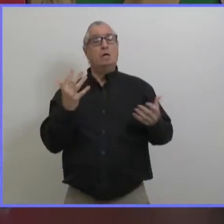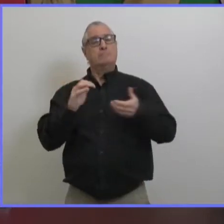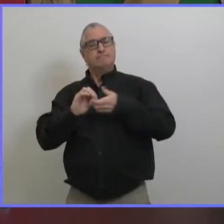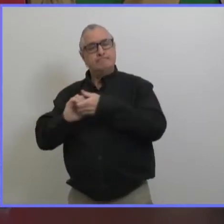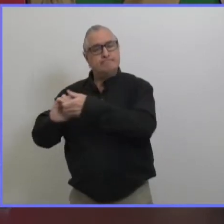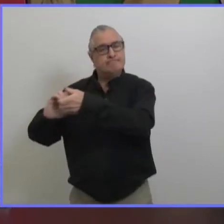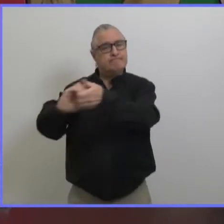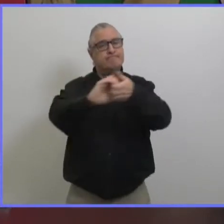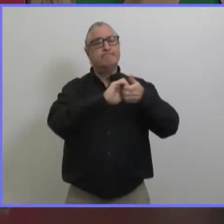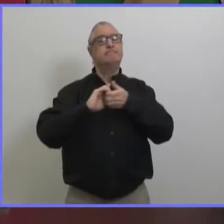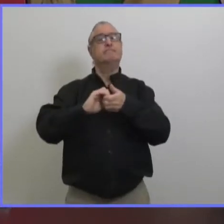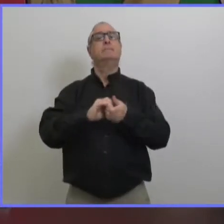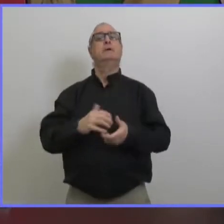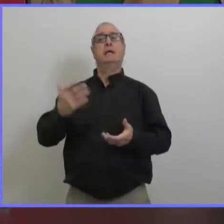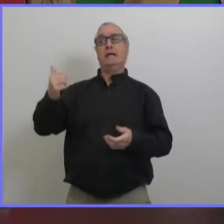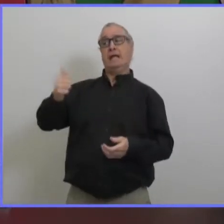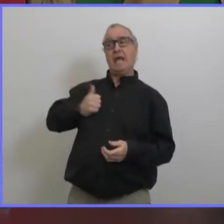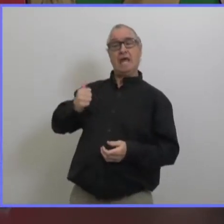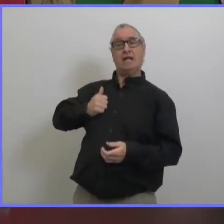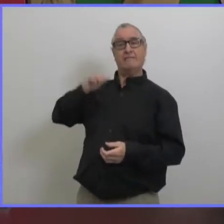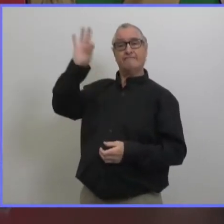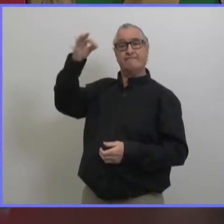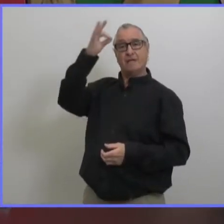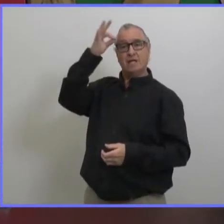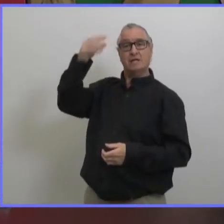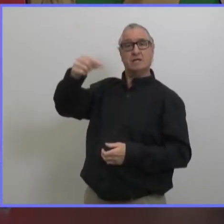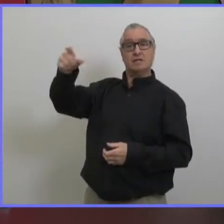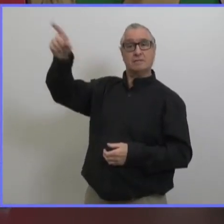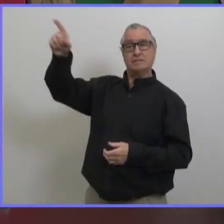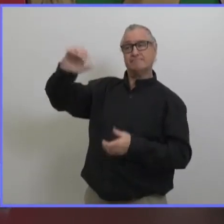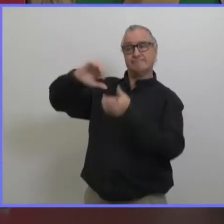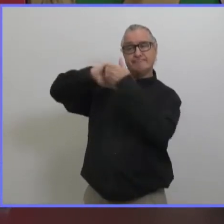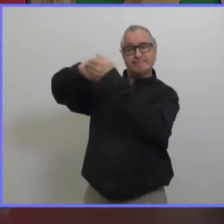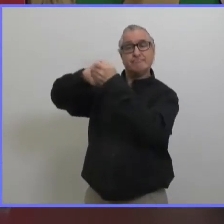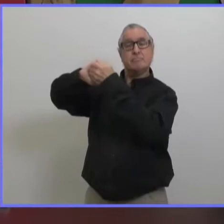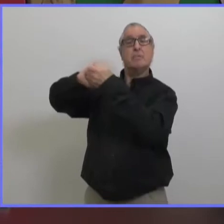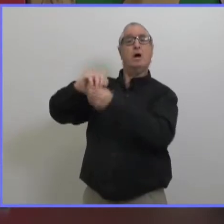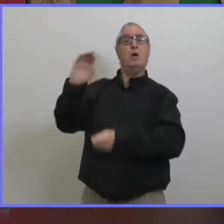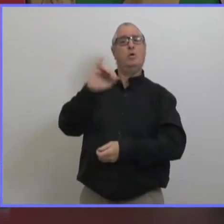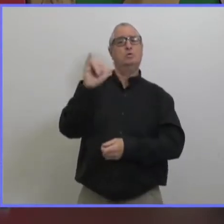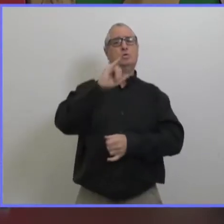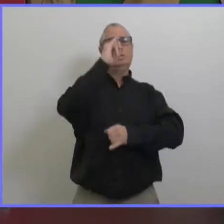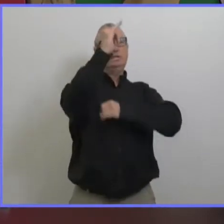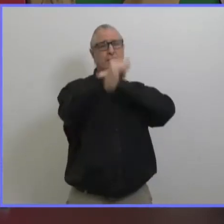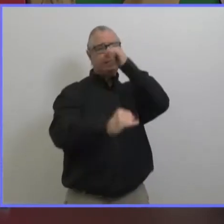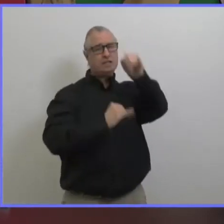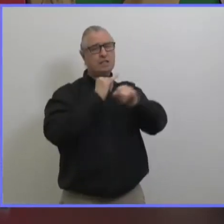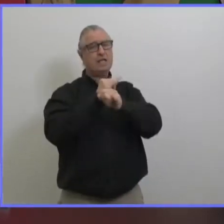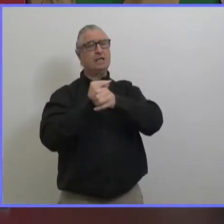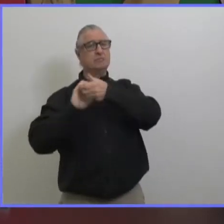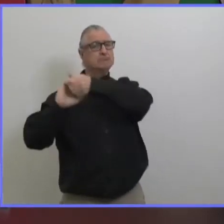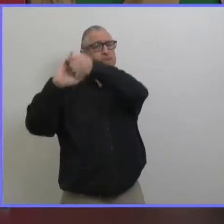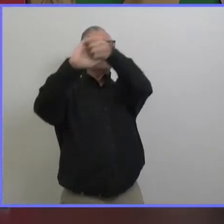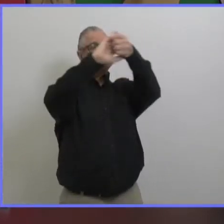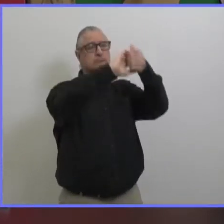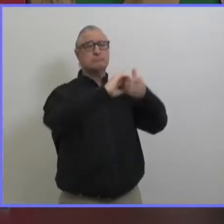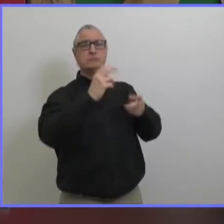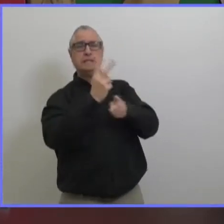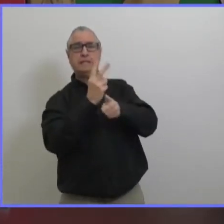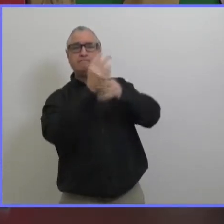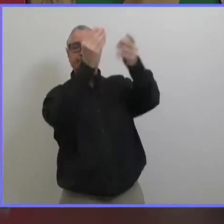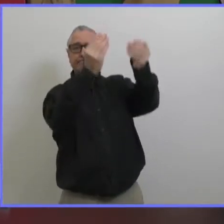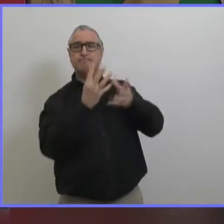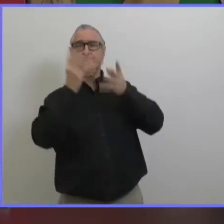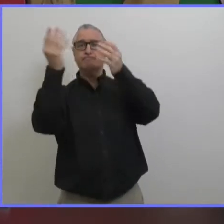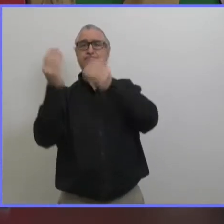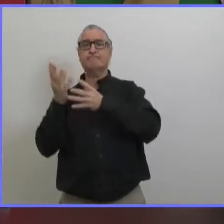avec le réseau international et c'est très important parce que c'est ça qui nous permet de détecter les variants préoccupants je veux dire ce